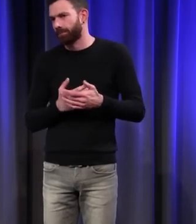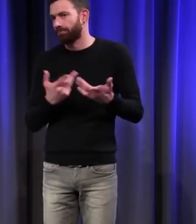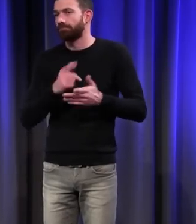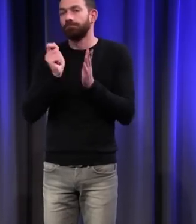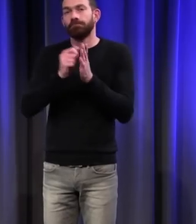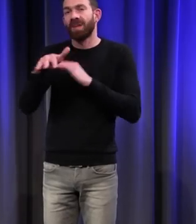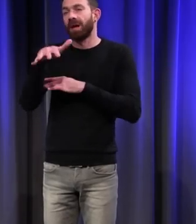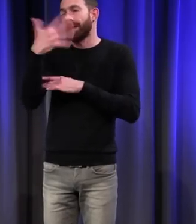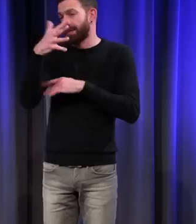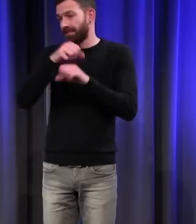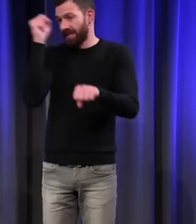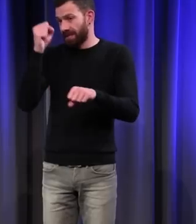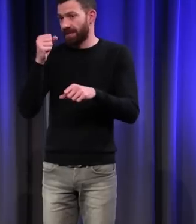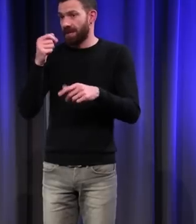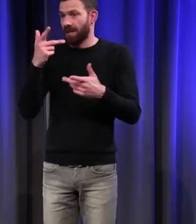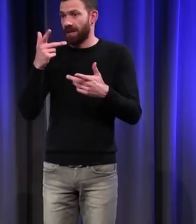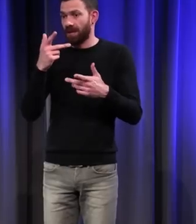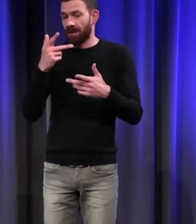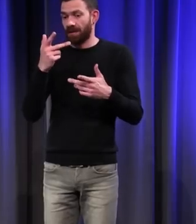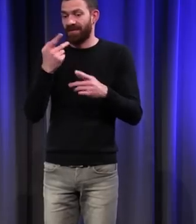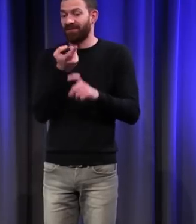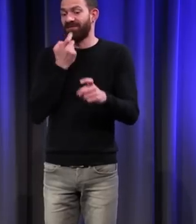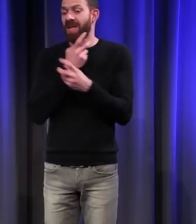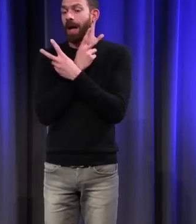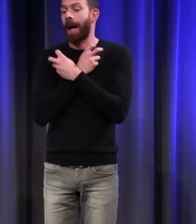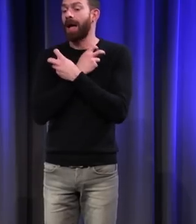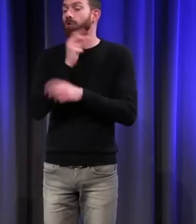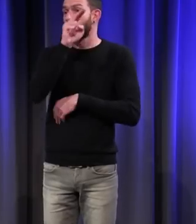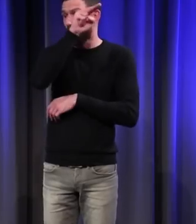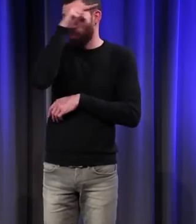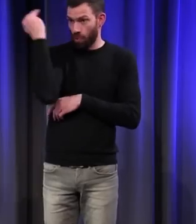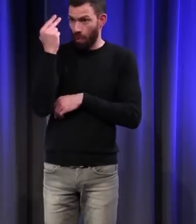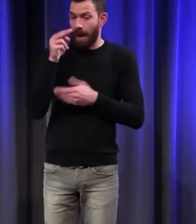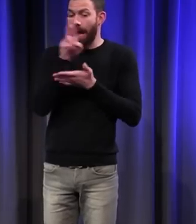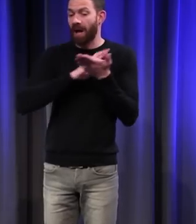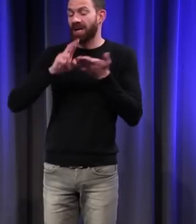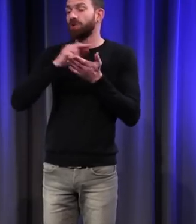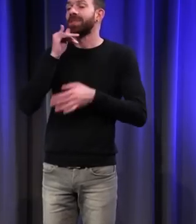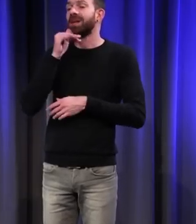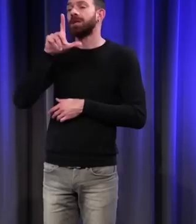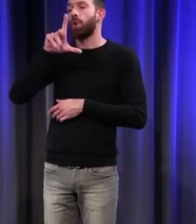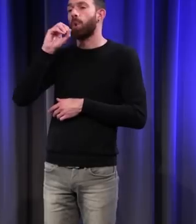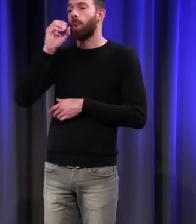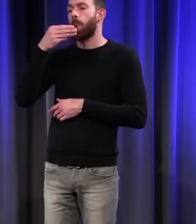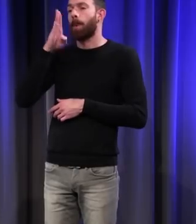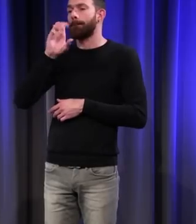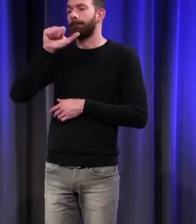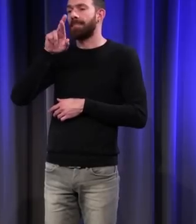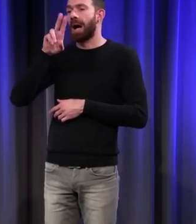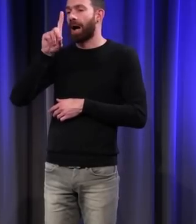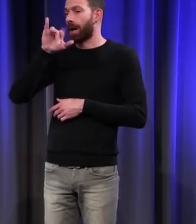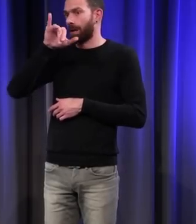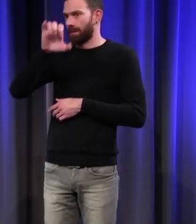XVe siècle, la laine de l'agneau noir de Lombardie, ça coûte un prix absolument fou, mais n'importe quel